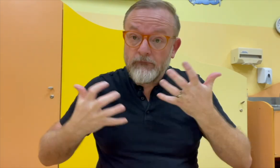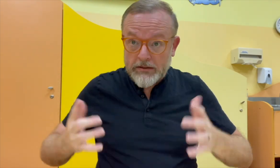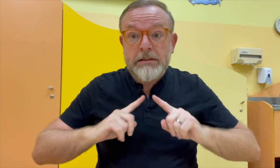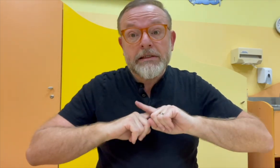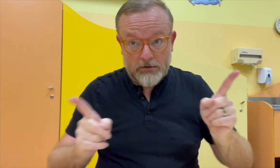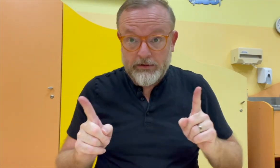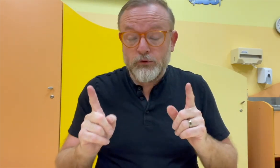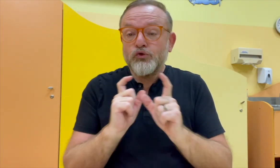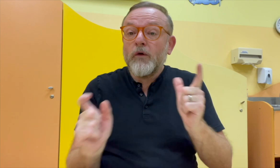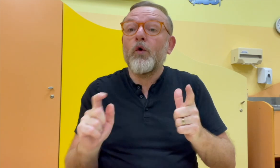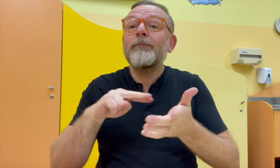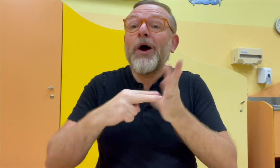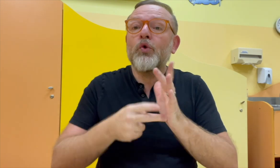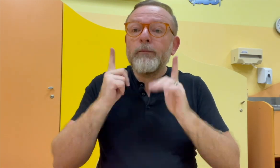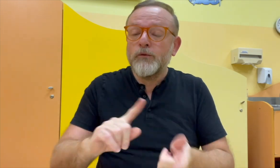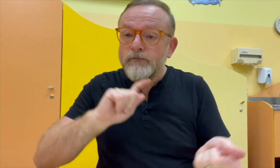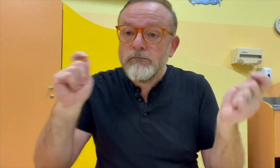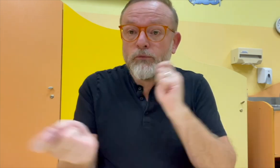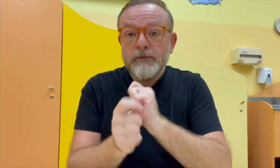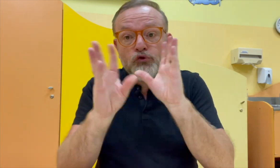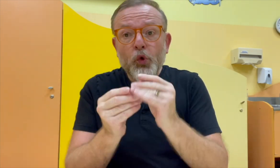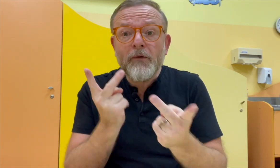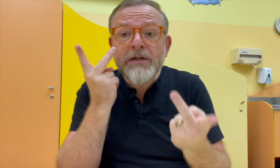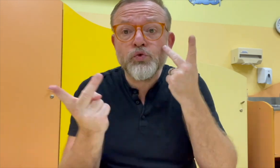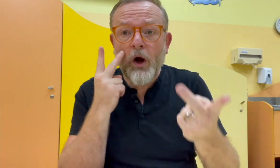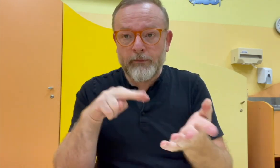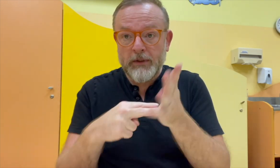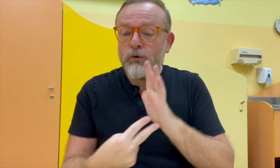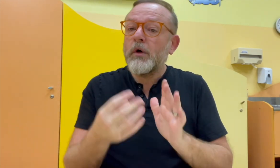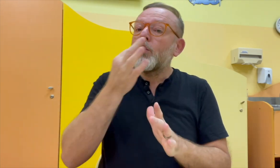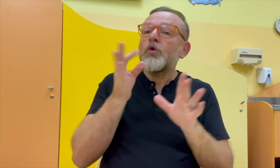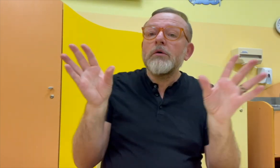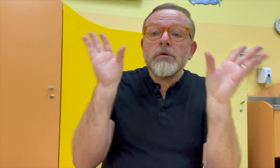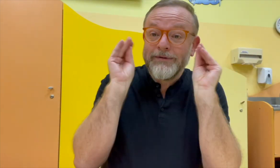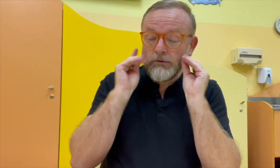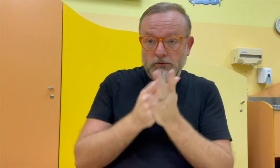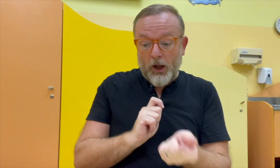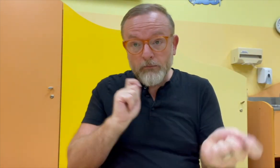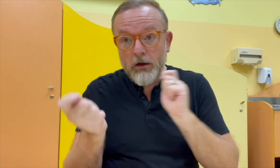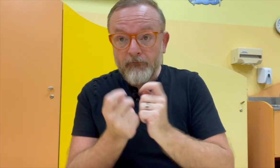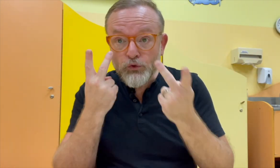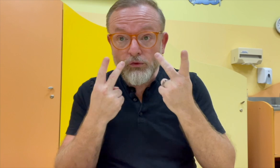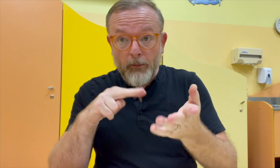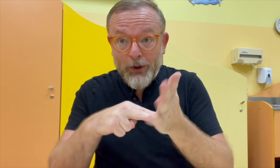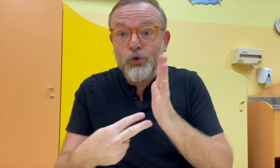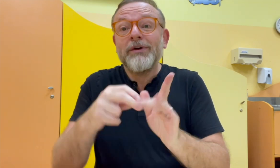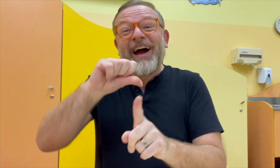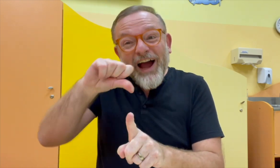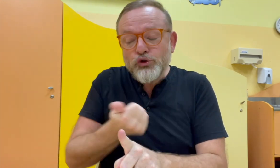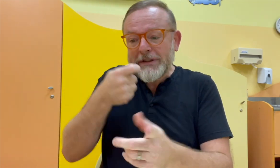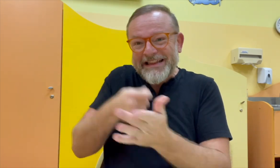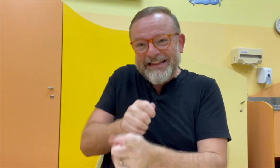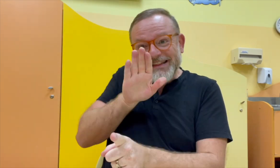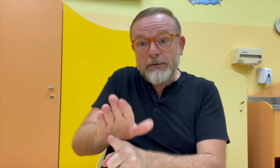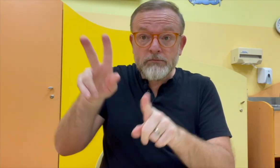Chápou jiným způsobem. Je potřeba při jejich výuce používat jiné metody. Všechno přizpůsobovat tak, aby to bylo vizuální,